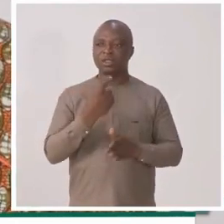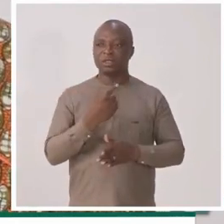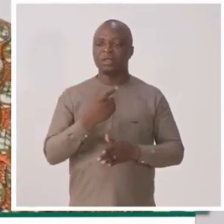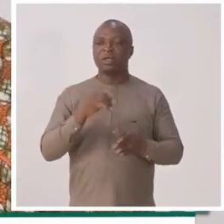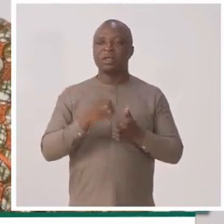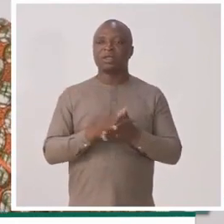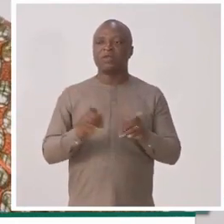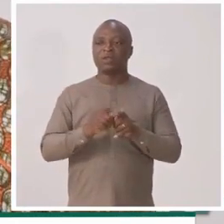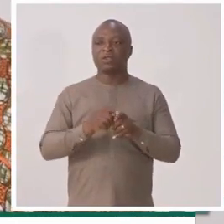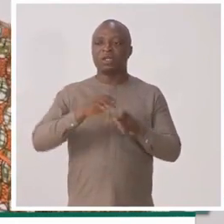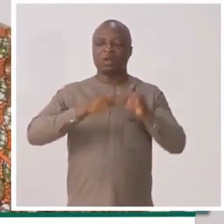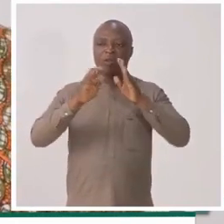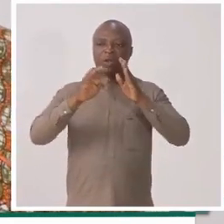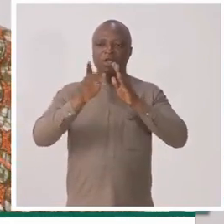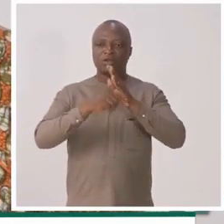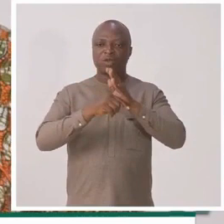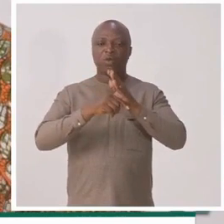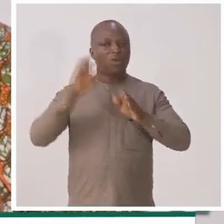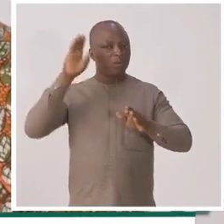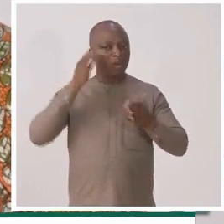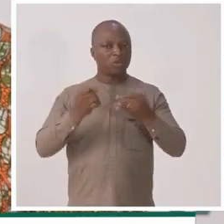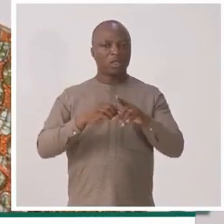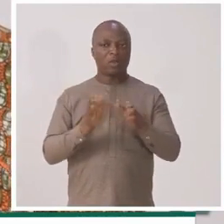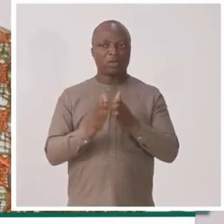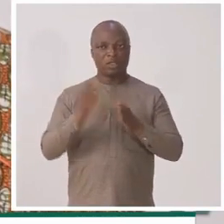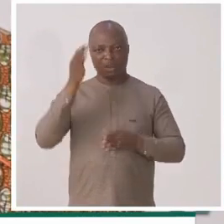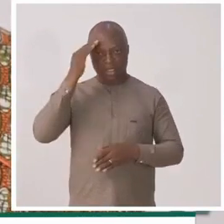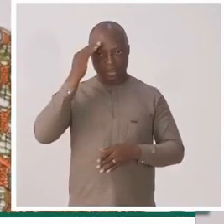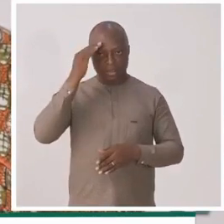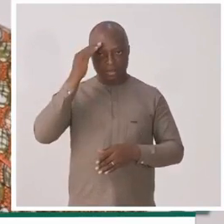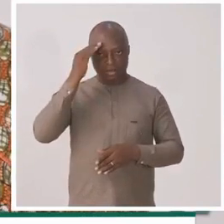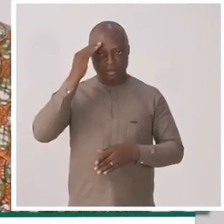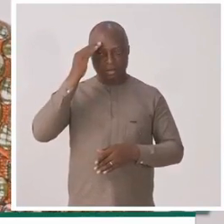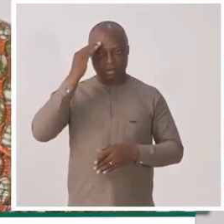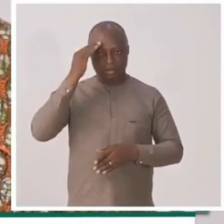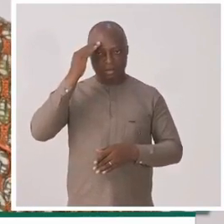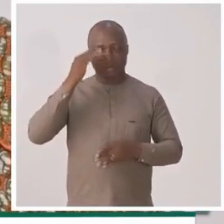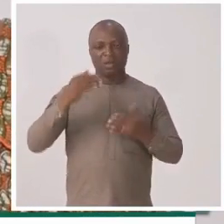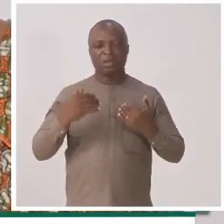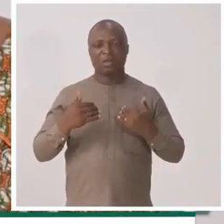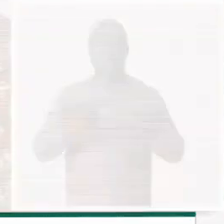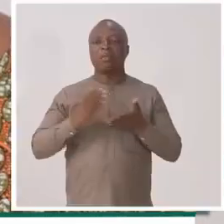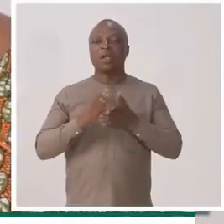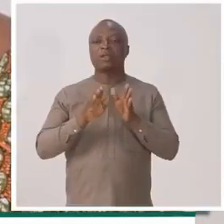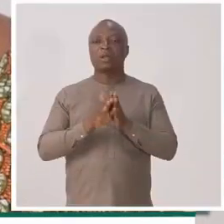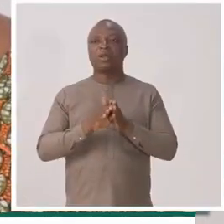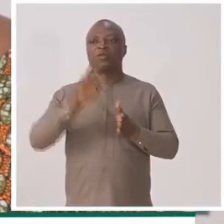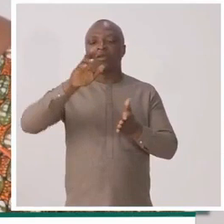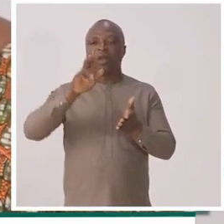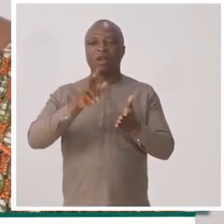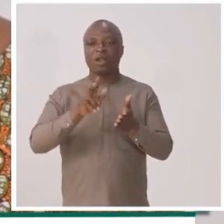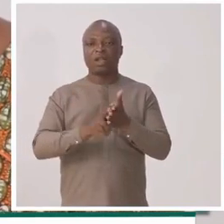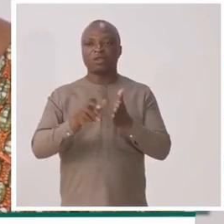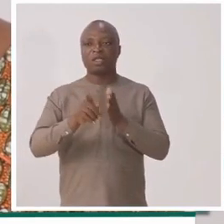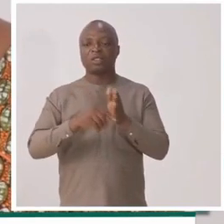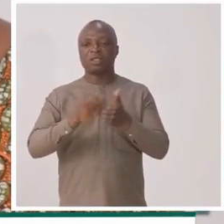mentionné et cela faisait partie de la communication écoutée aujourd'hui en Conseil des ministres, il y a, par exemple, qu'il faut